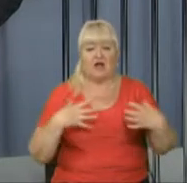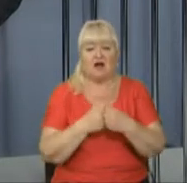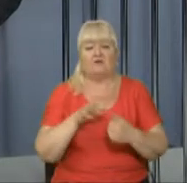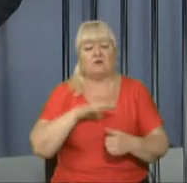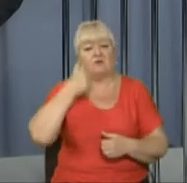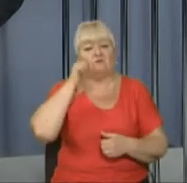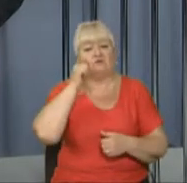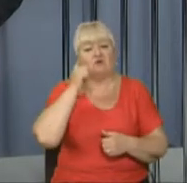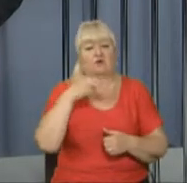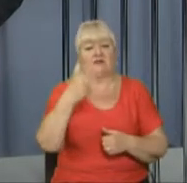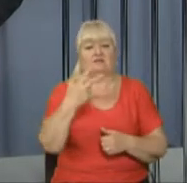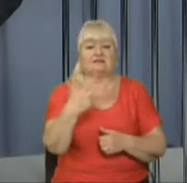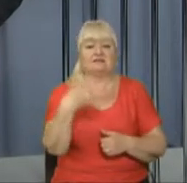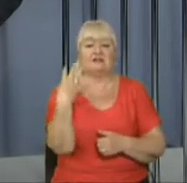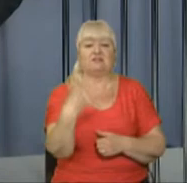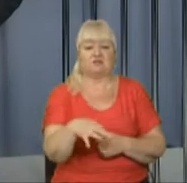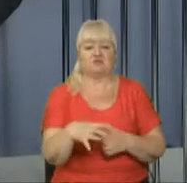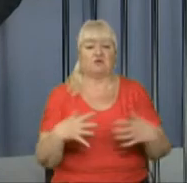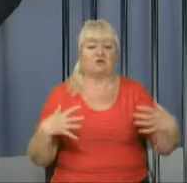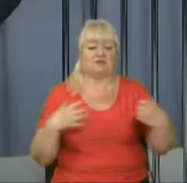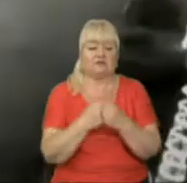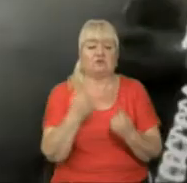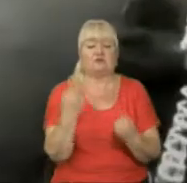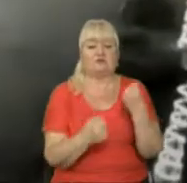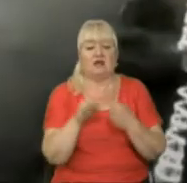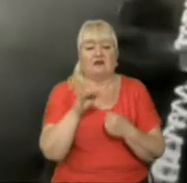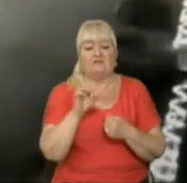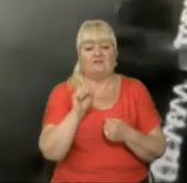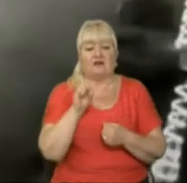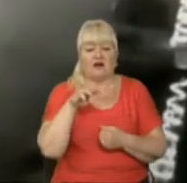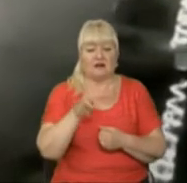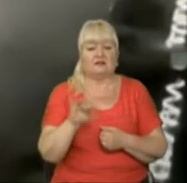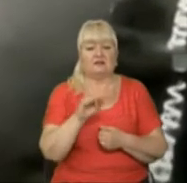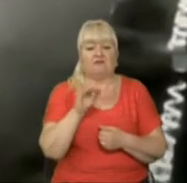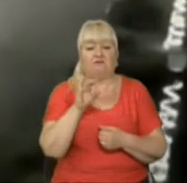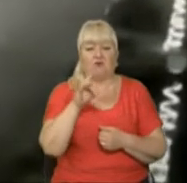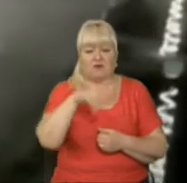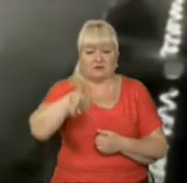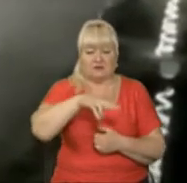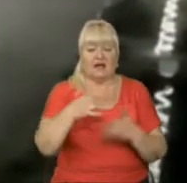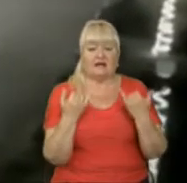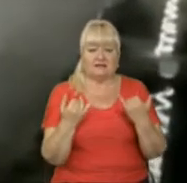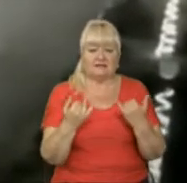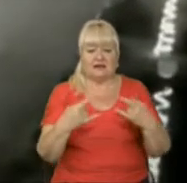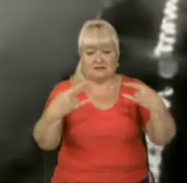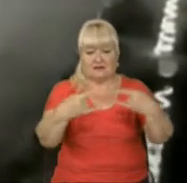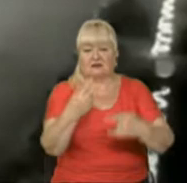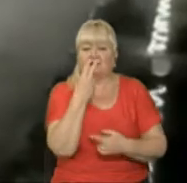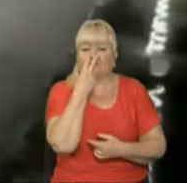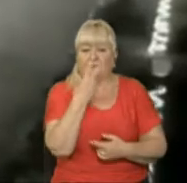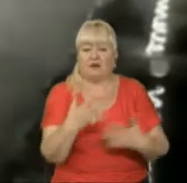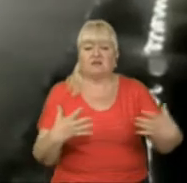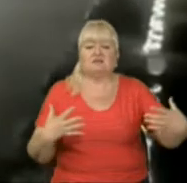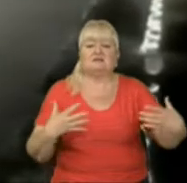вчора близько 23.40, зіткнулись автомобілі Фіат, Добло та Форт Мондео. Зараз на екранах ви бачите